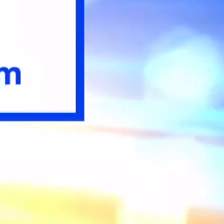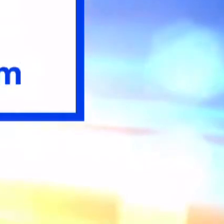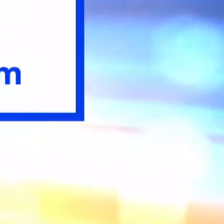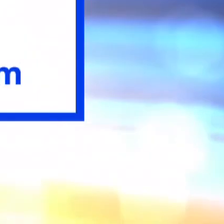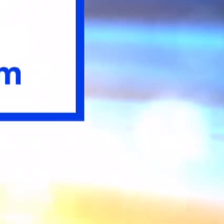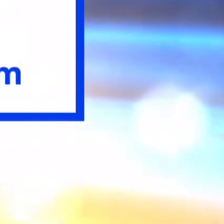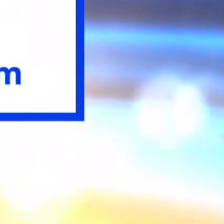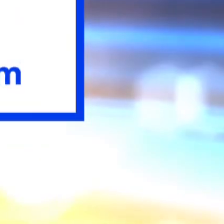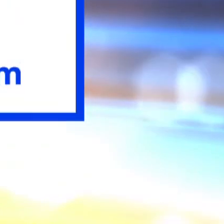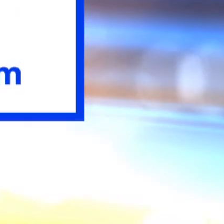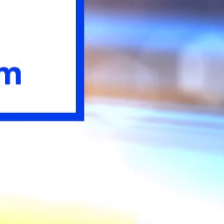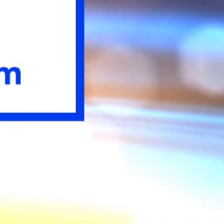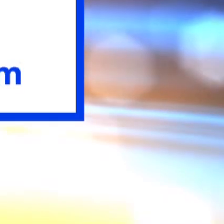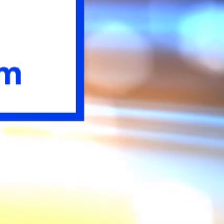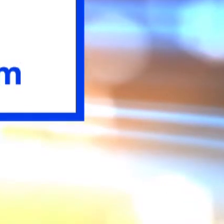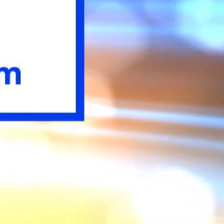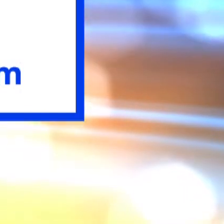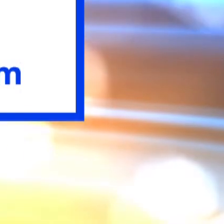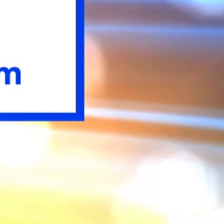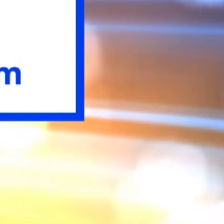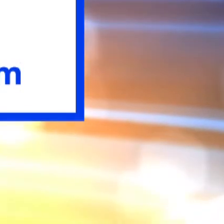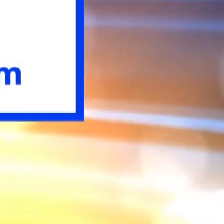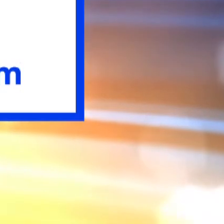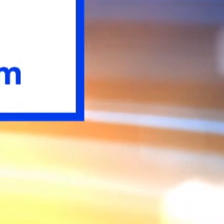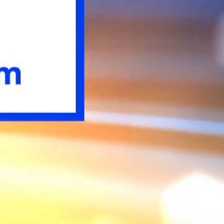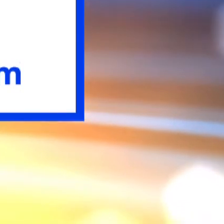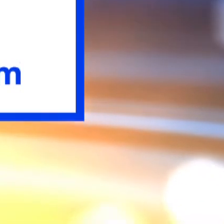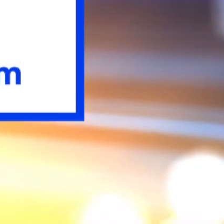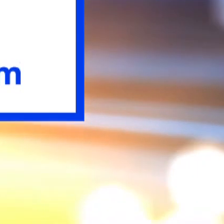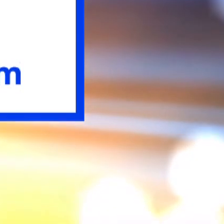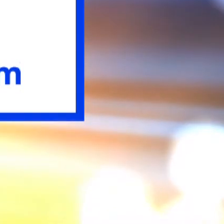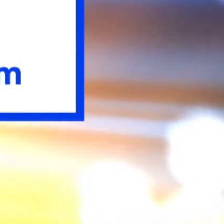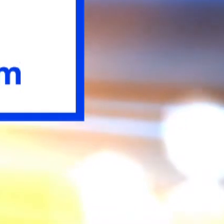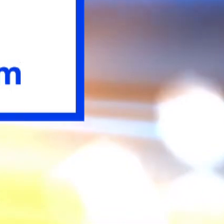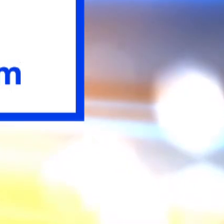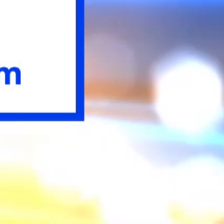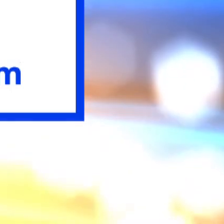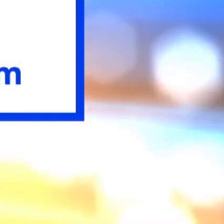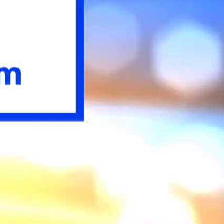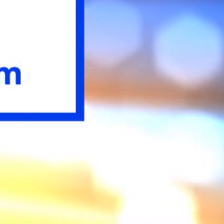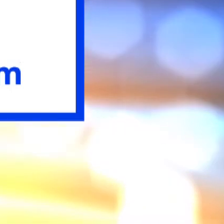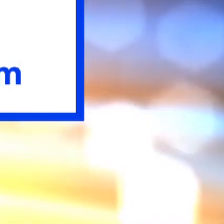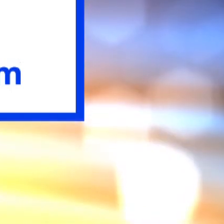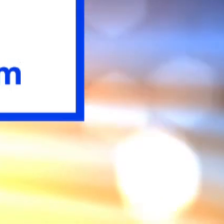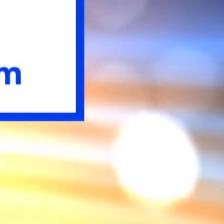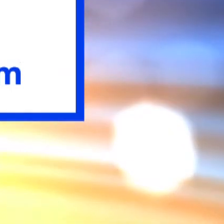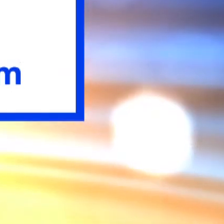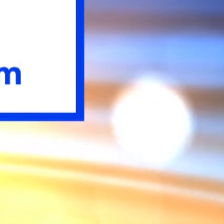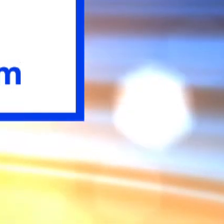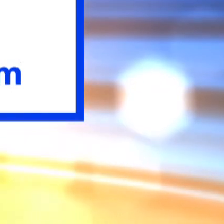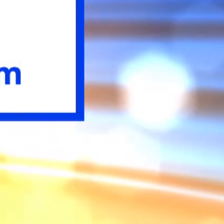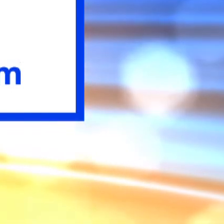Kėdainių žinios kiekvieną darbo dieną 20 valandą per Baltikum TV jau ir išmaniojoje